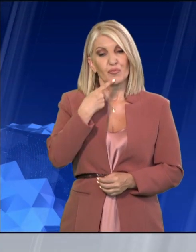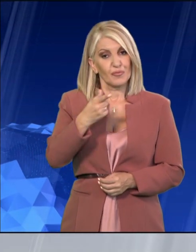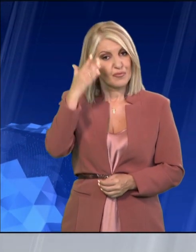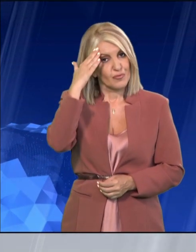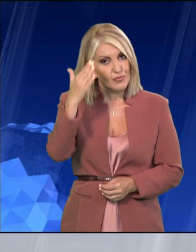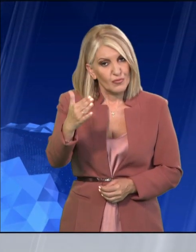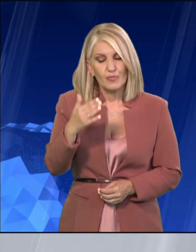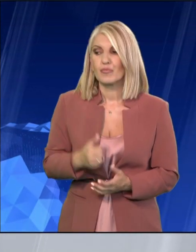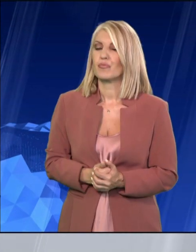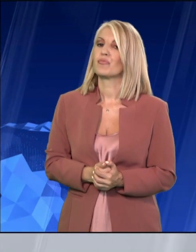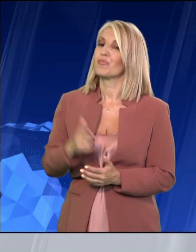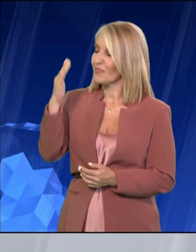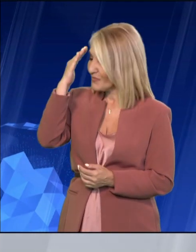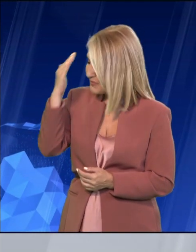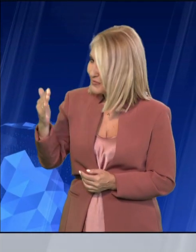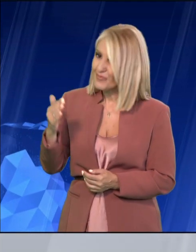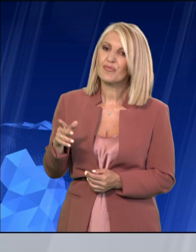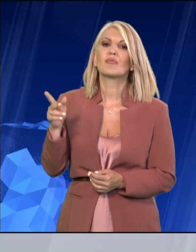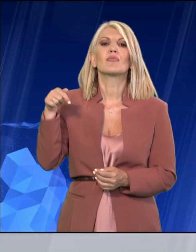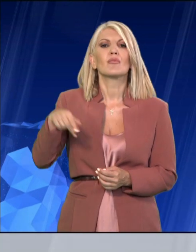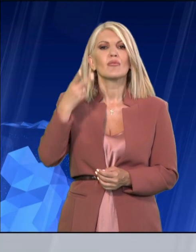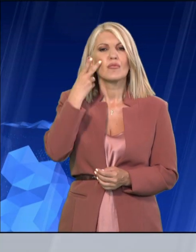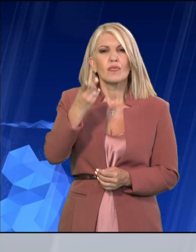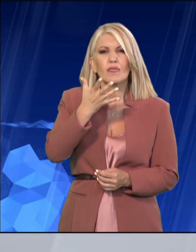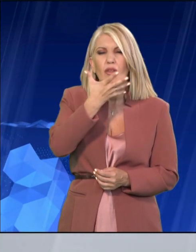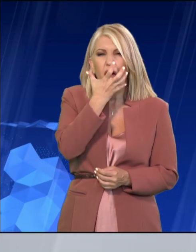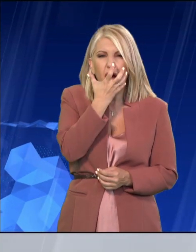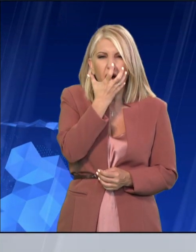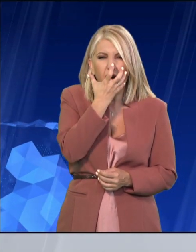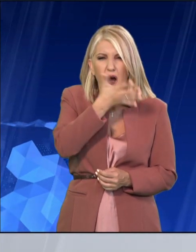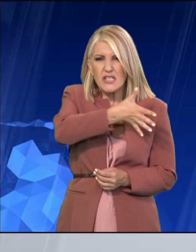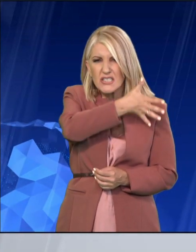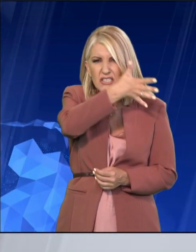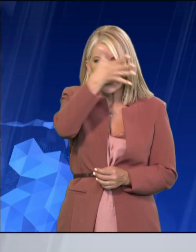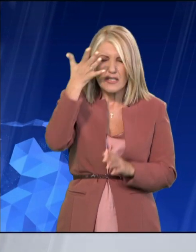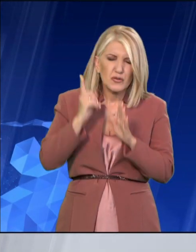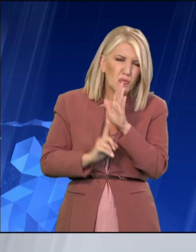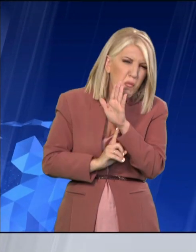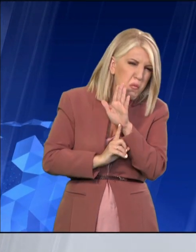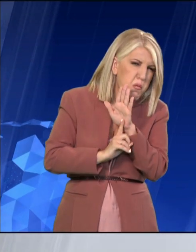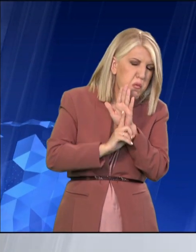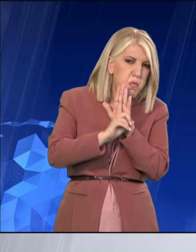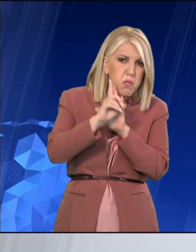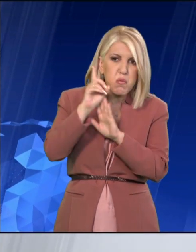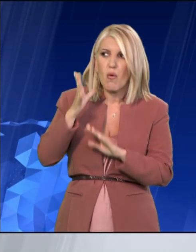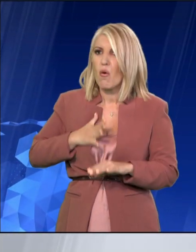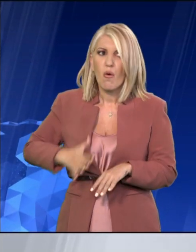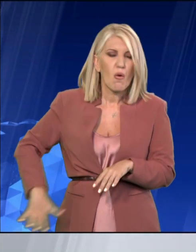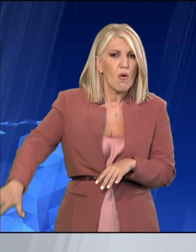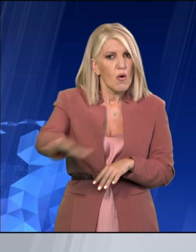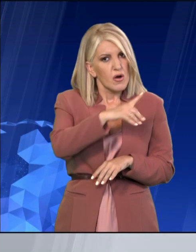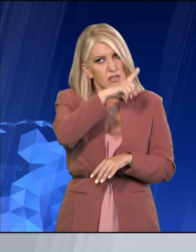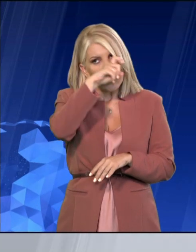εκτεταμένο κύμα καύσωνα το οποίο και αυτές τις μέρες το βιώνουμε με μεγάλη δυσκολία αλλά και που